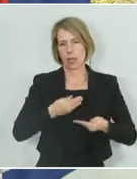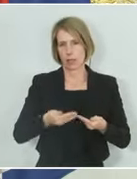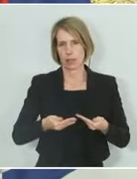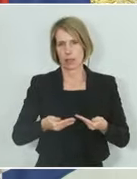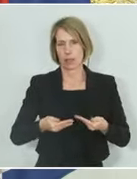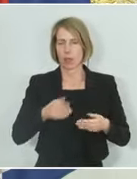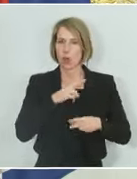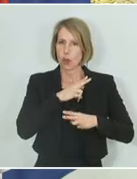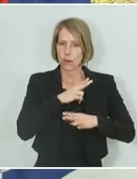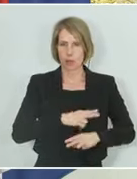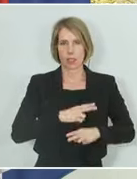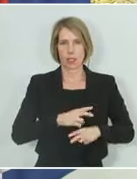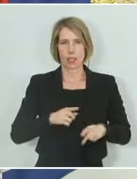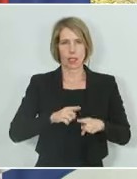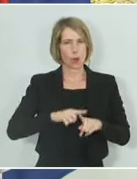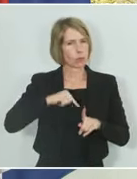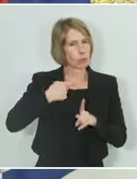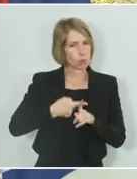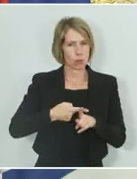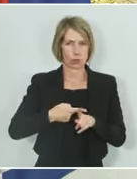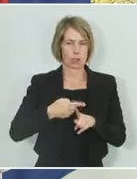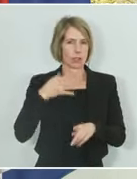allem prosperierende Zukunft möglich ist.